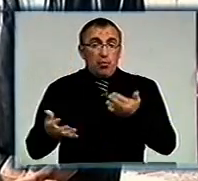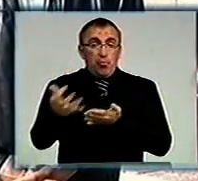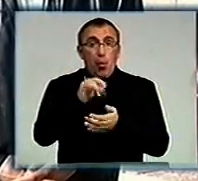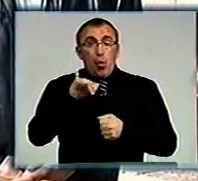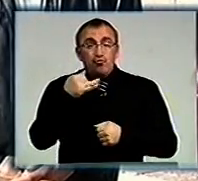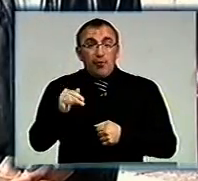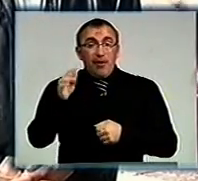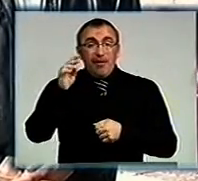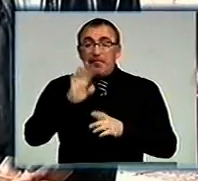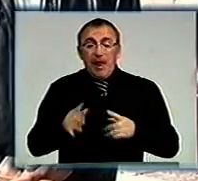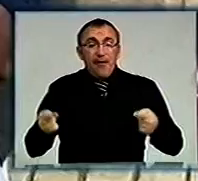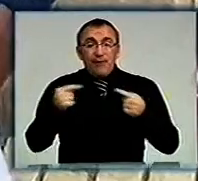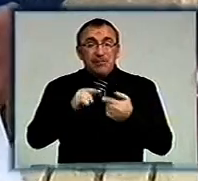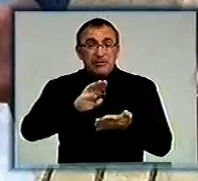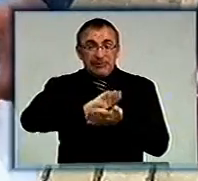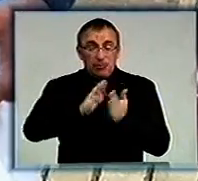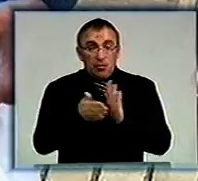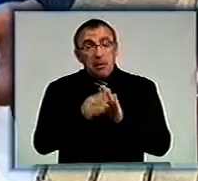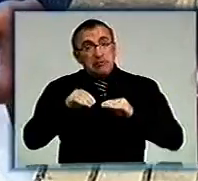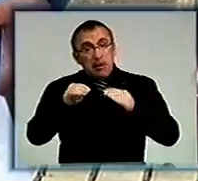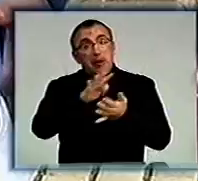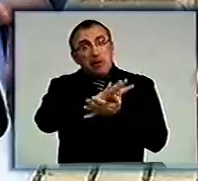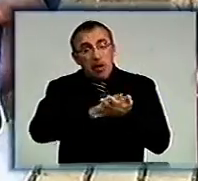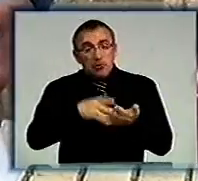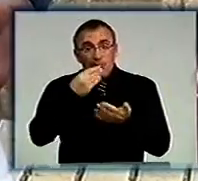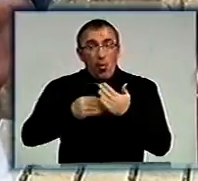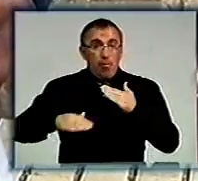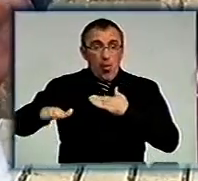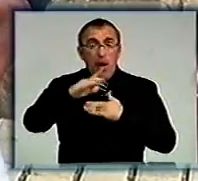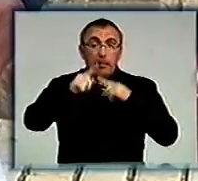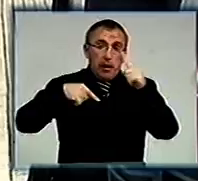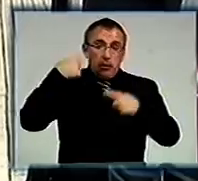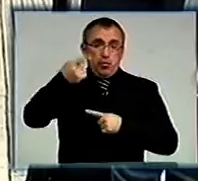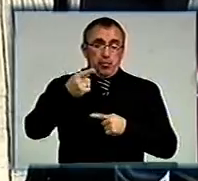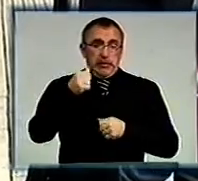через невизначені ситуації не знають, чи засівати свої поля на наступний рік.